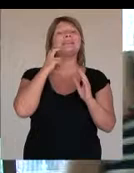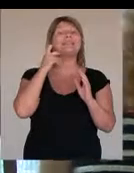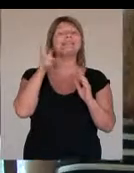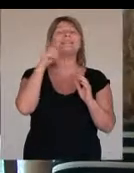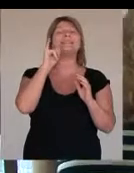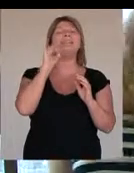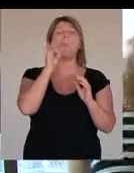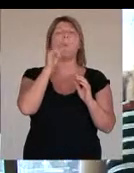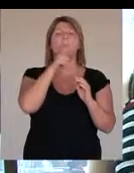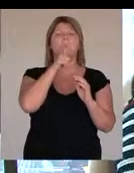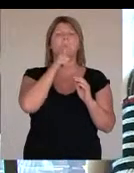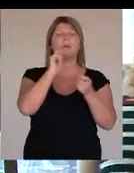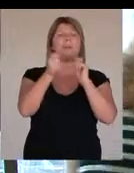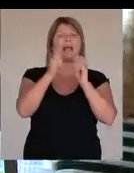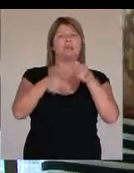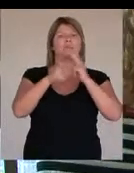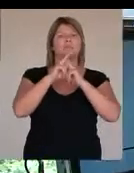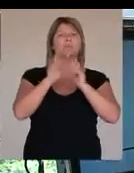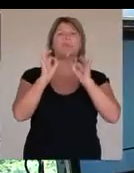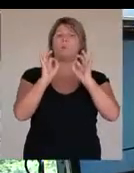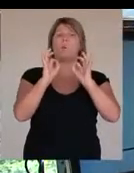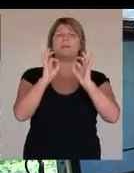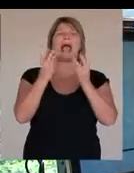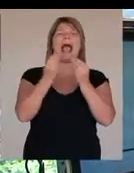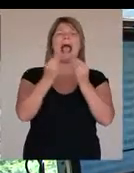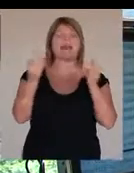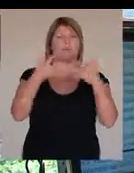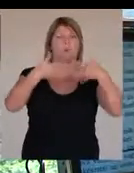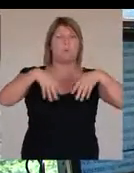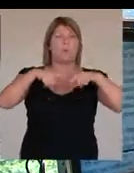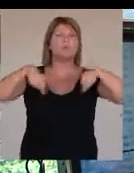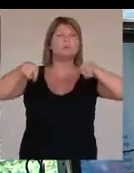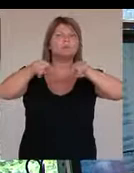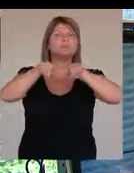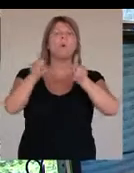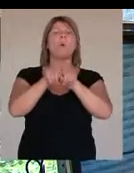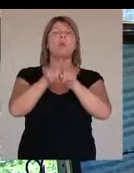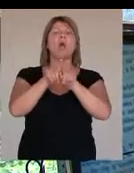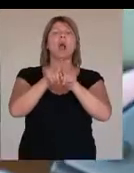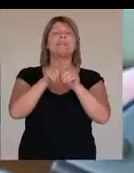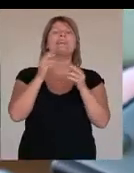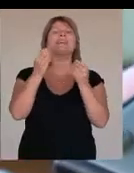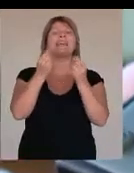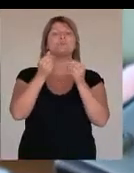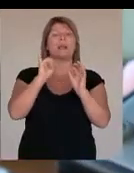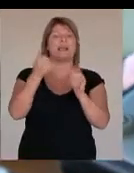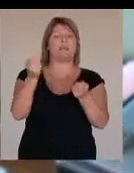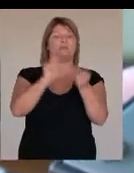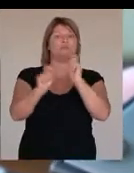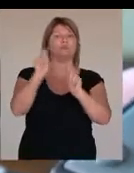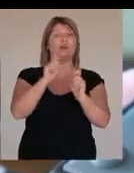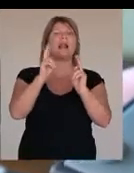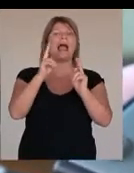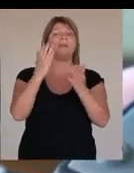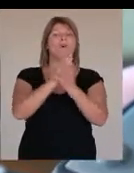intézmény egy Tióp előjelű pályázat segítségével korszerűsítette eszközparkját. Többek között olyan készülékeket is beszereztek, amelyek